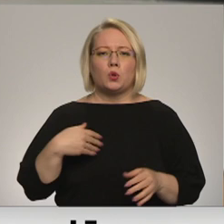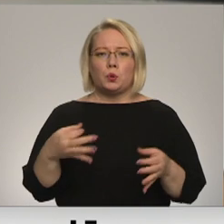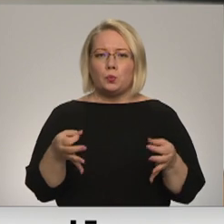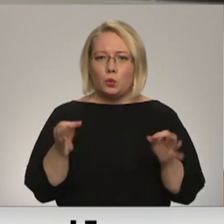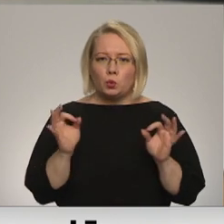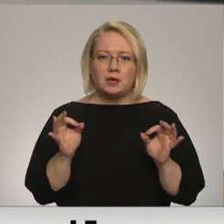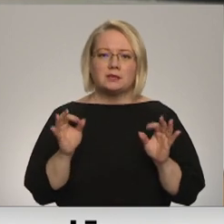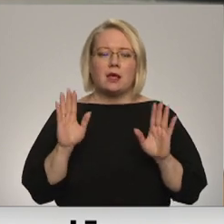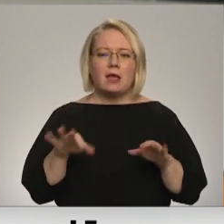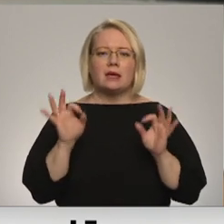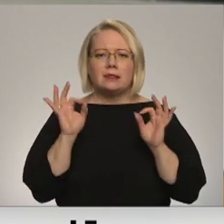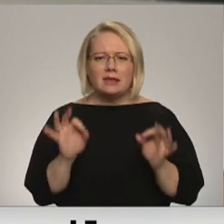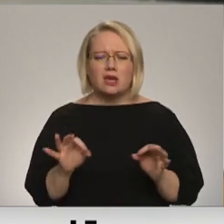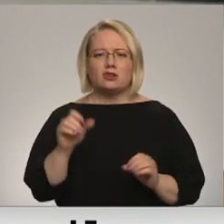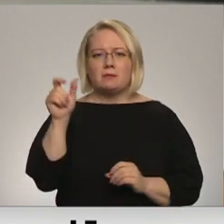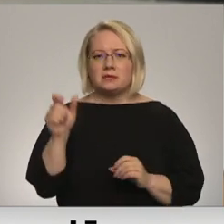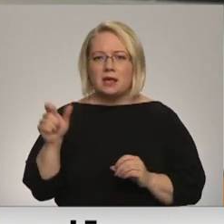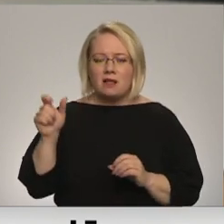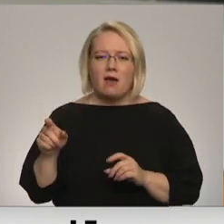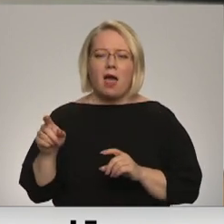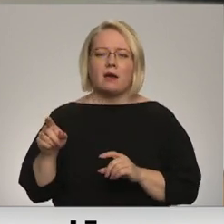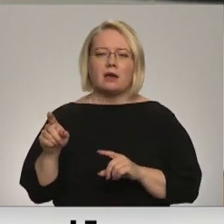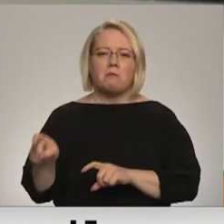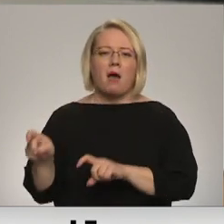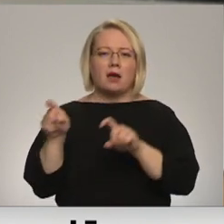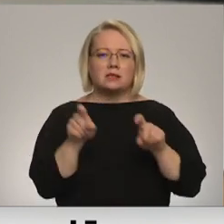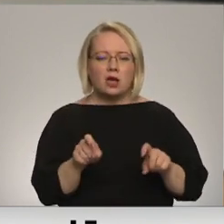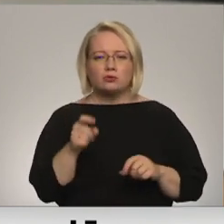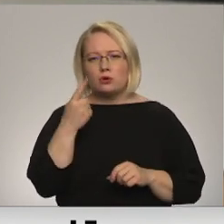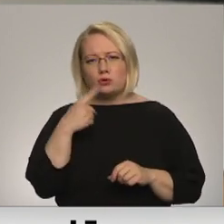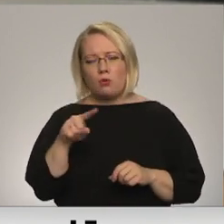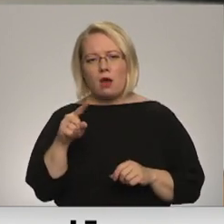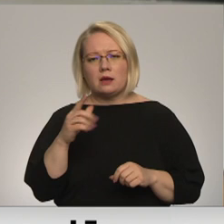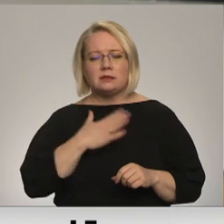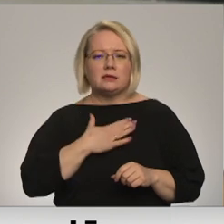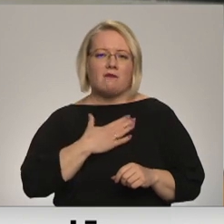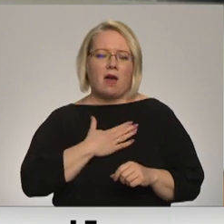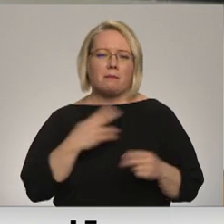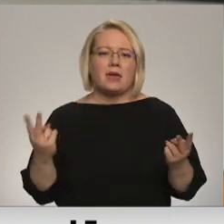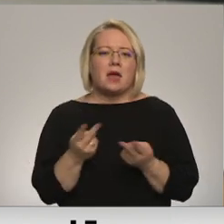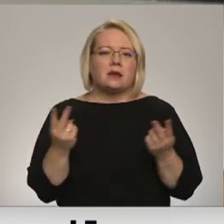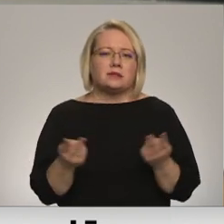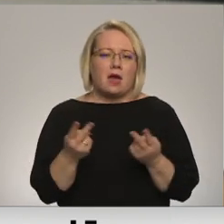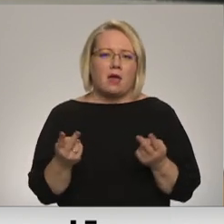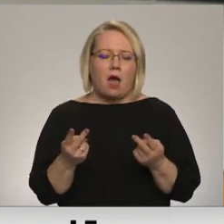lai tiešām cilvēki pārsēstos no varbūt savām ierastajām